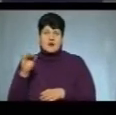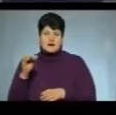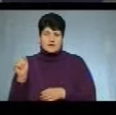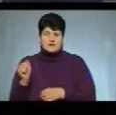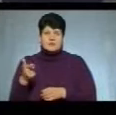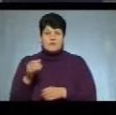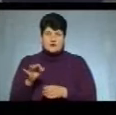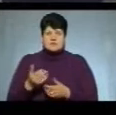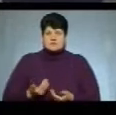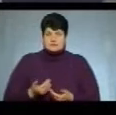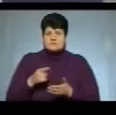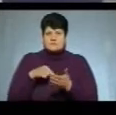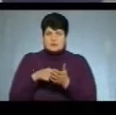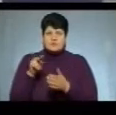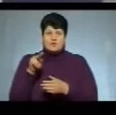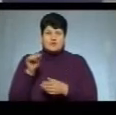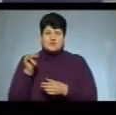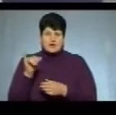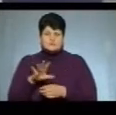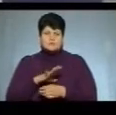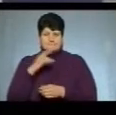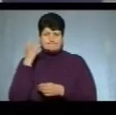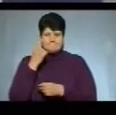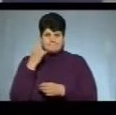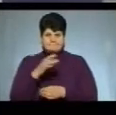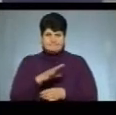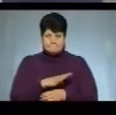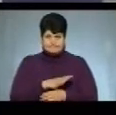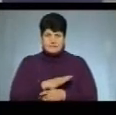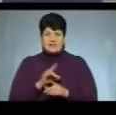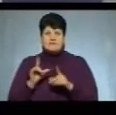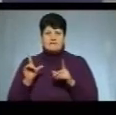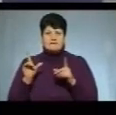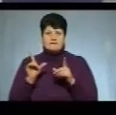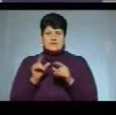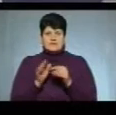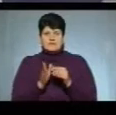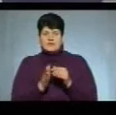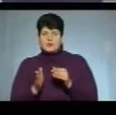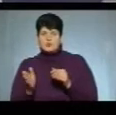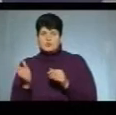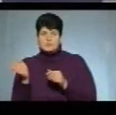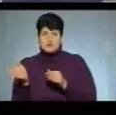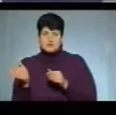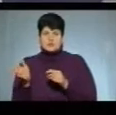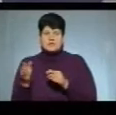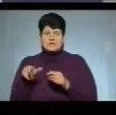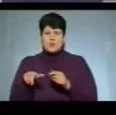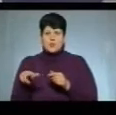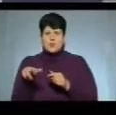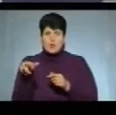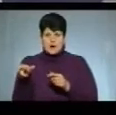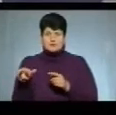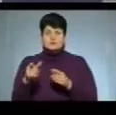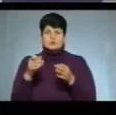Почаєва, перебуваючи попередньо в стані алкогольного сп'яніння, виїхав на узбіччя, а подальшому на тротуар, допустив